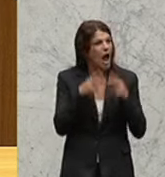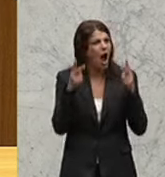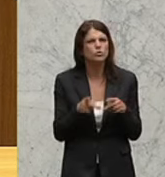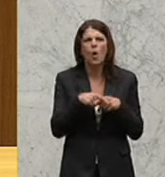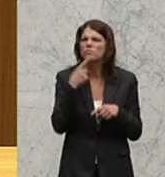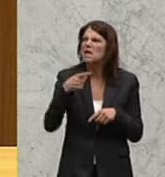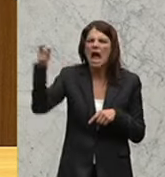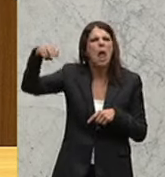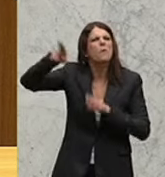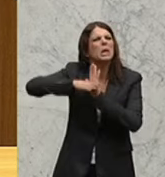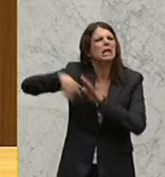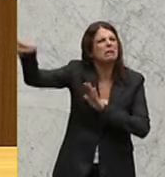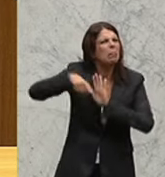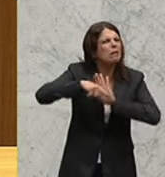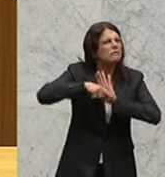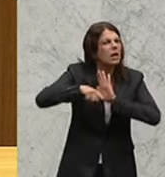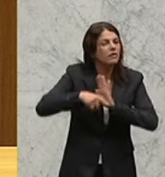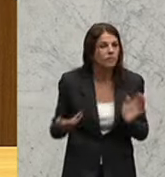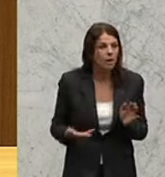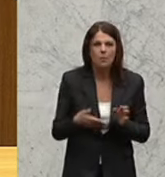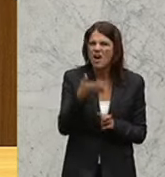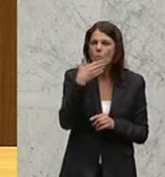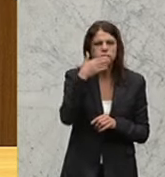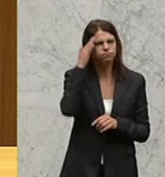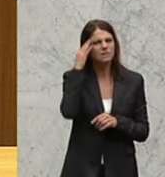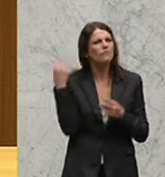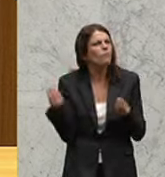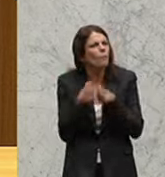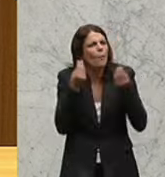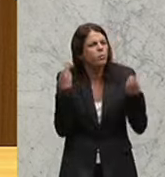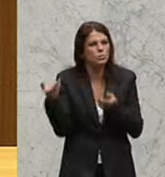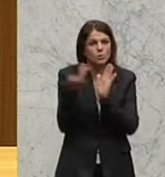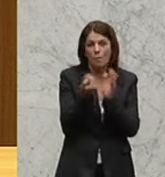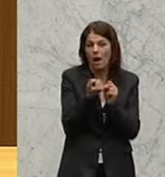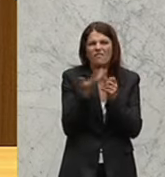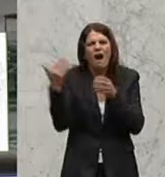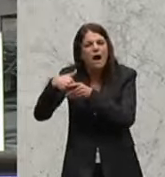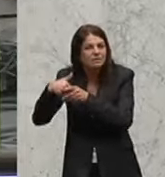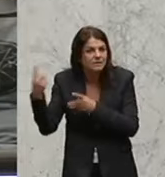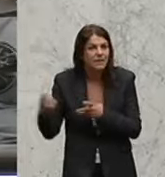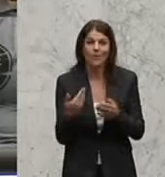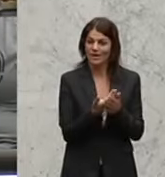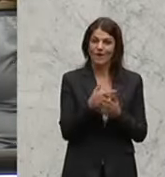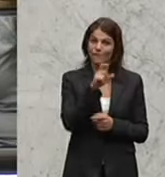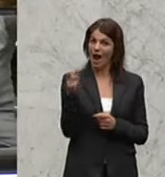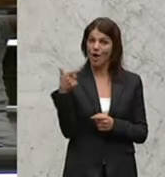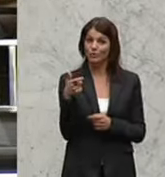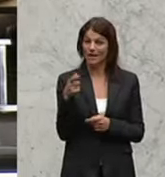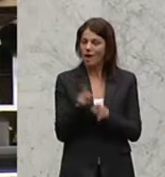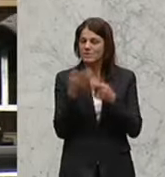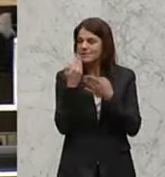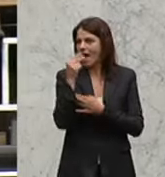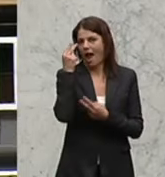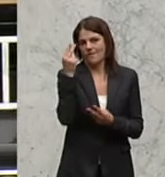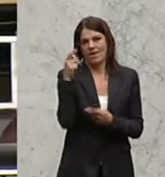europäische Richtlinien gesagt, ohne sich wirklich intensiv auch mit den Hintergründen auseinandergesetzt zu haben. Deswegen ist auch das in den Fachausschüssen so wichtig, die